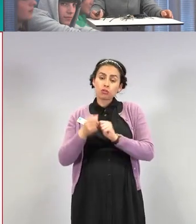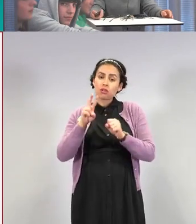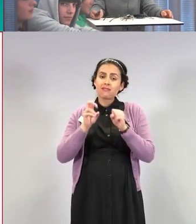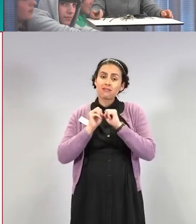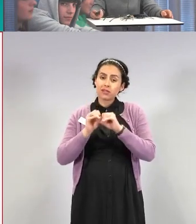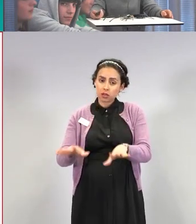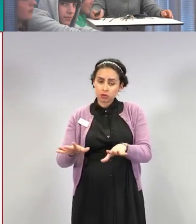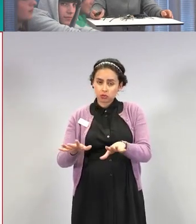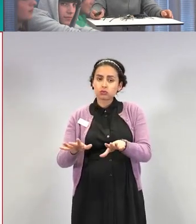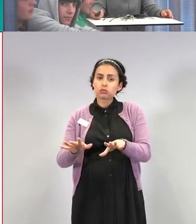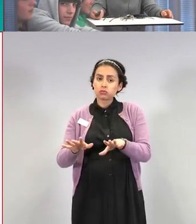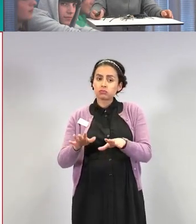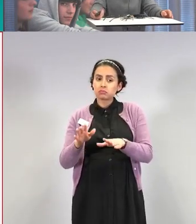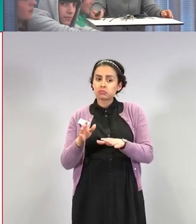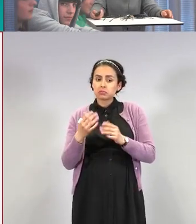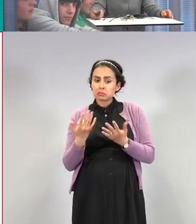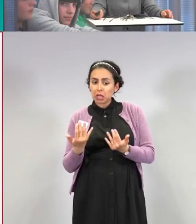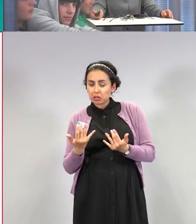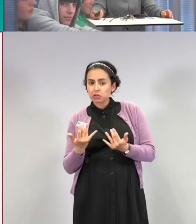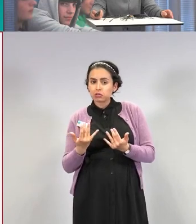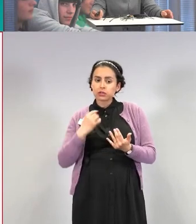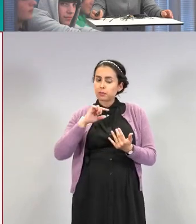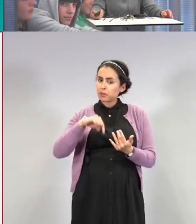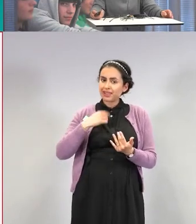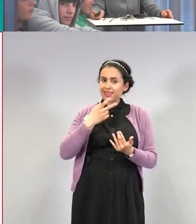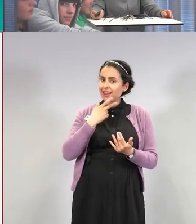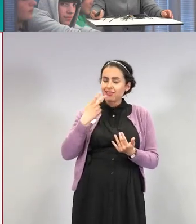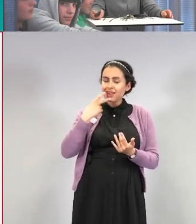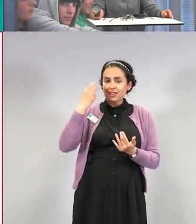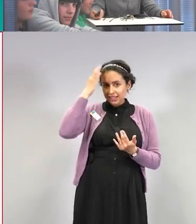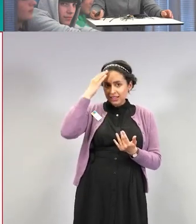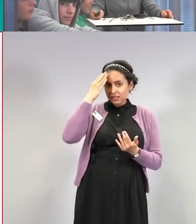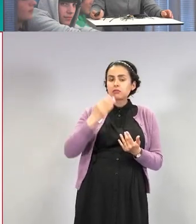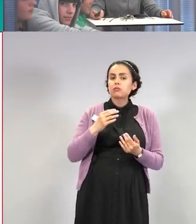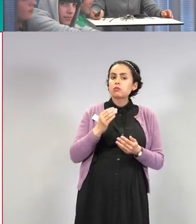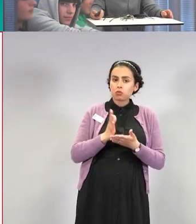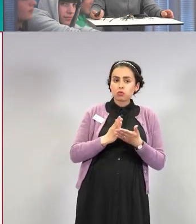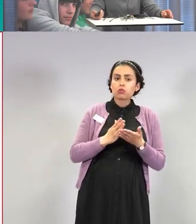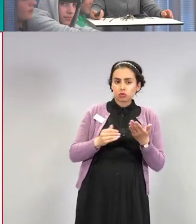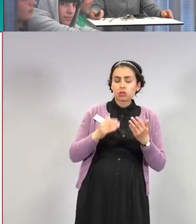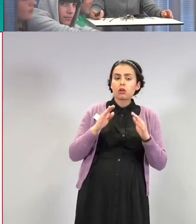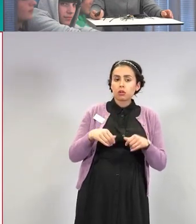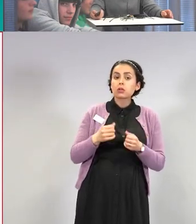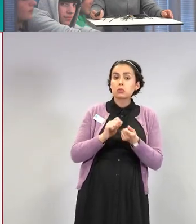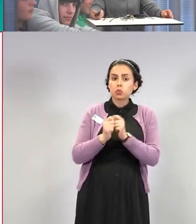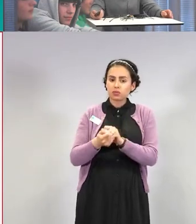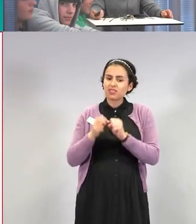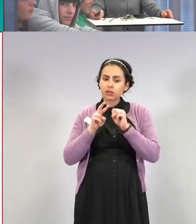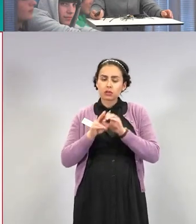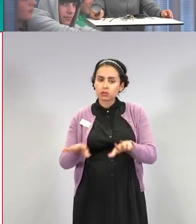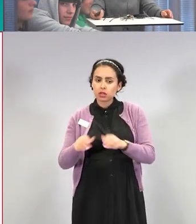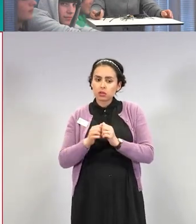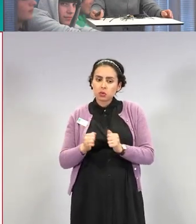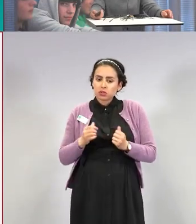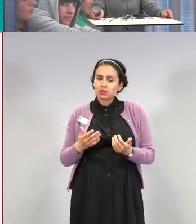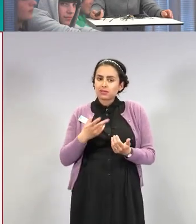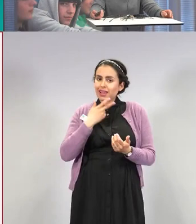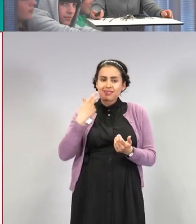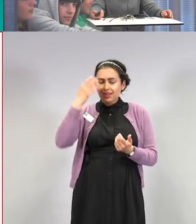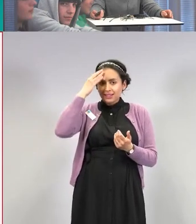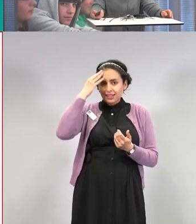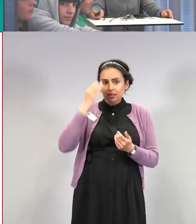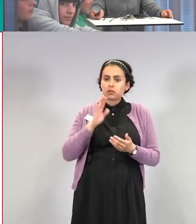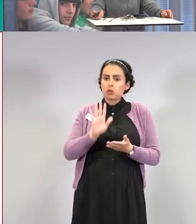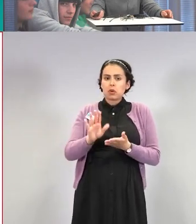tapauksista ei ole vielä tiedossa. Siellä oli jonkin verran muuntoviruksiakin, mutta niiden merkitystä ei oikeastaan tässä voi vielä sanoa.